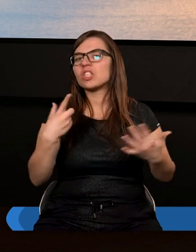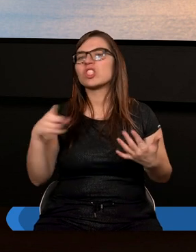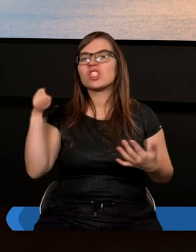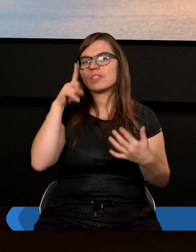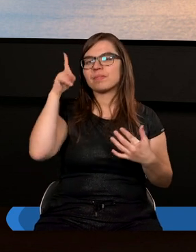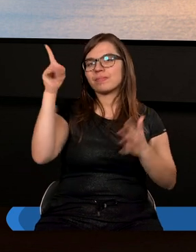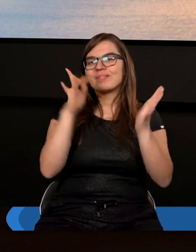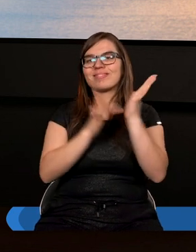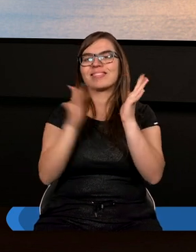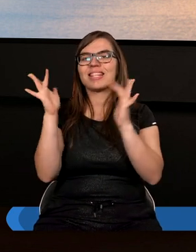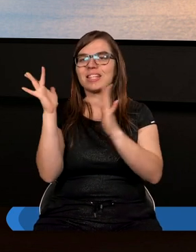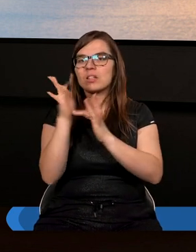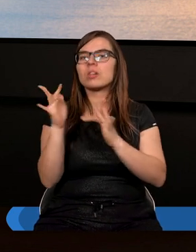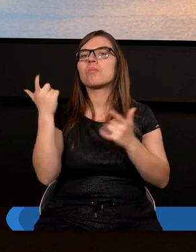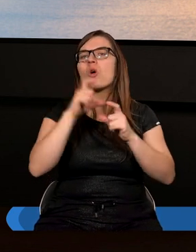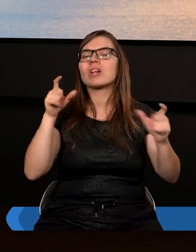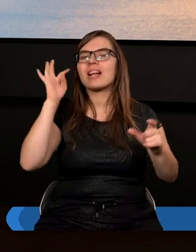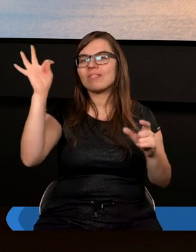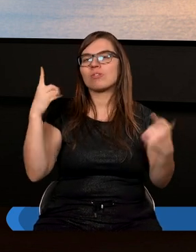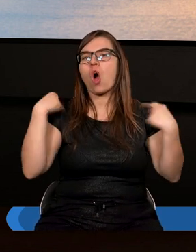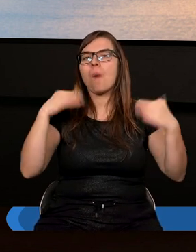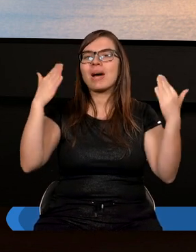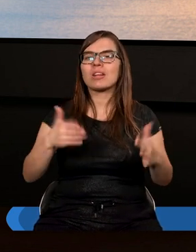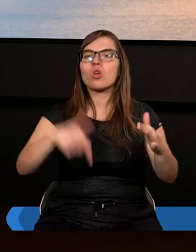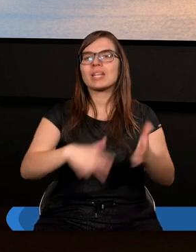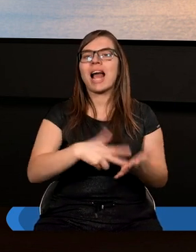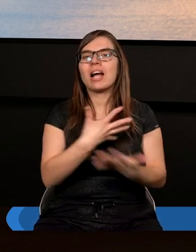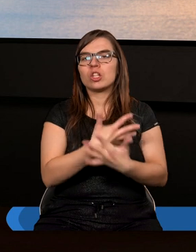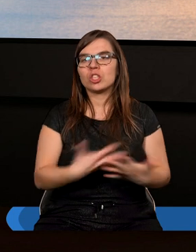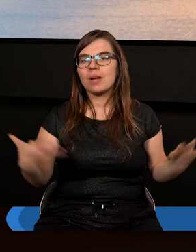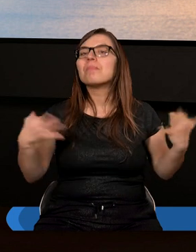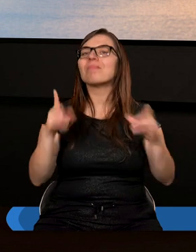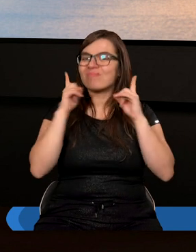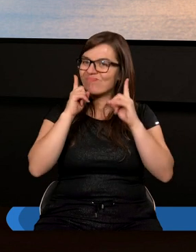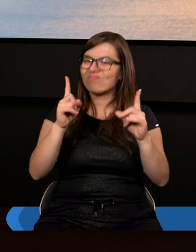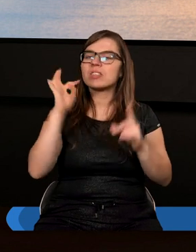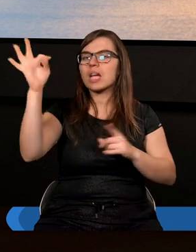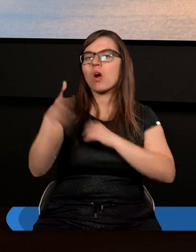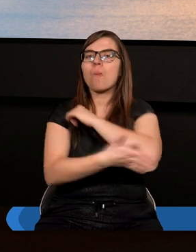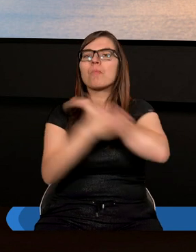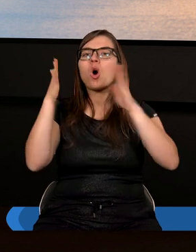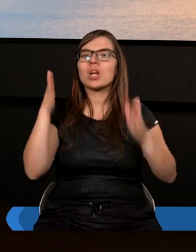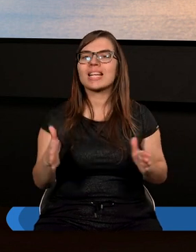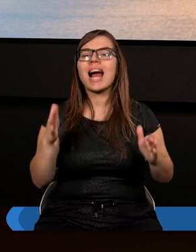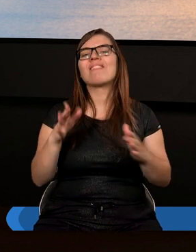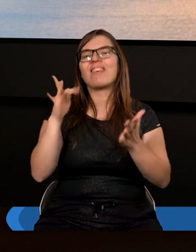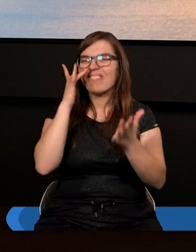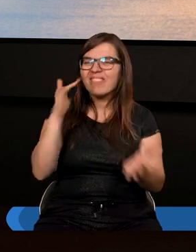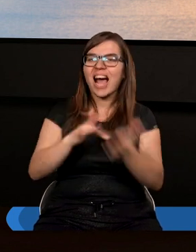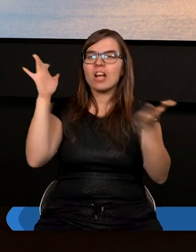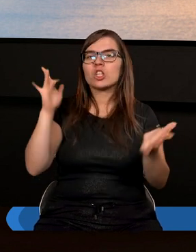Chrystus podczas swojej obecności tutaj. Rzeczywiście jego postawa, jego takt, wrażliwość, cierpliwość,